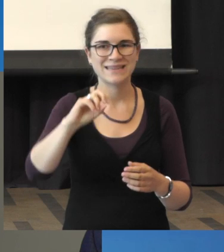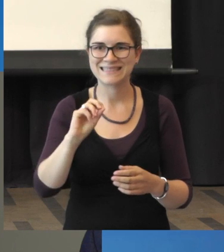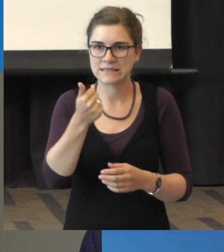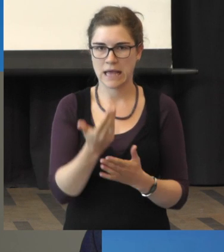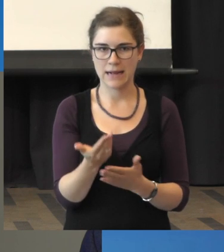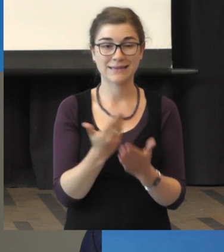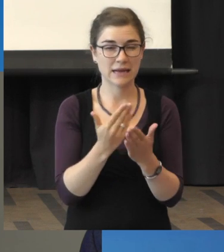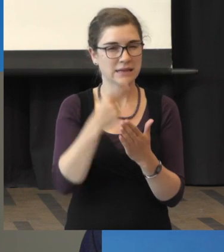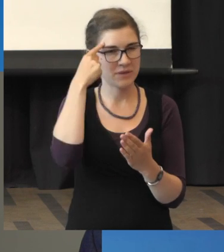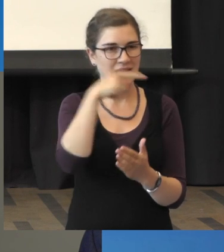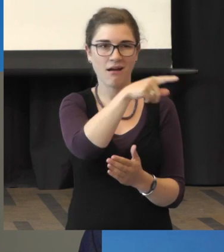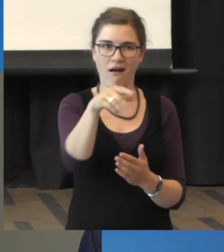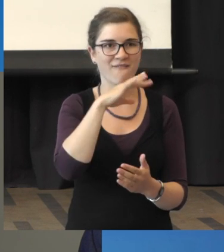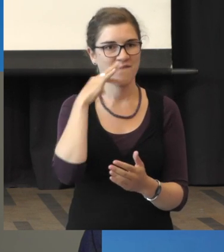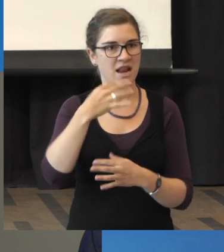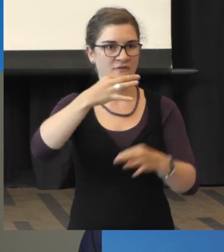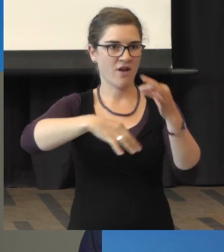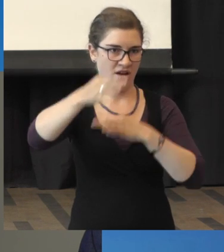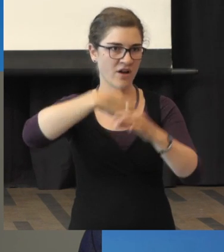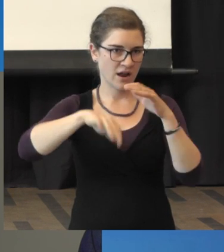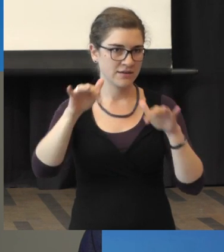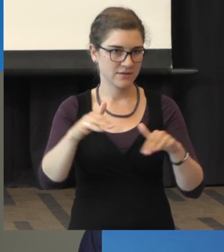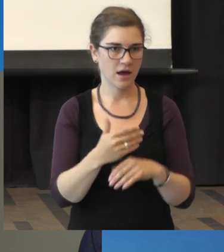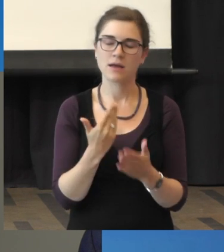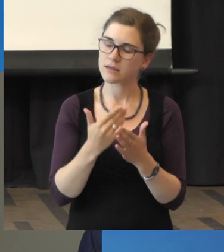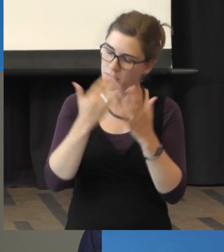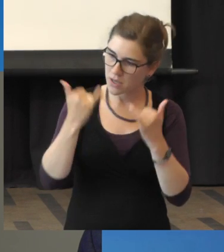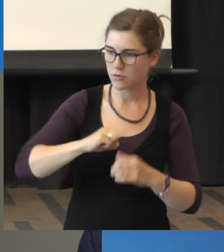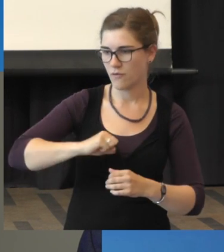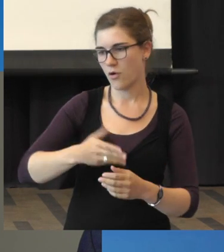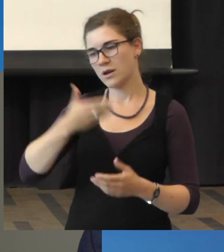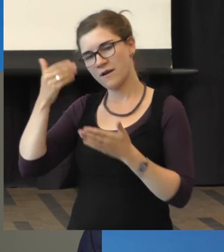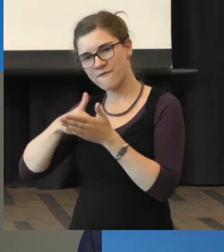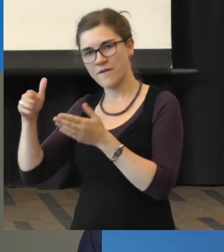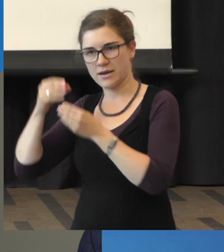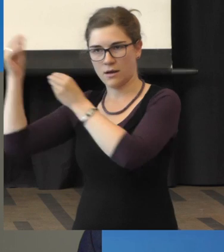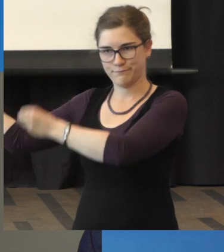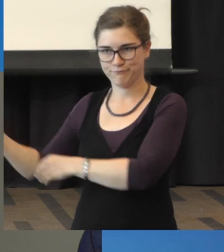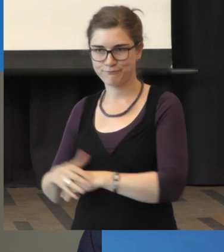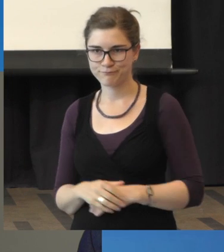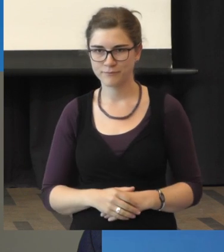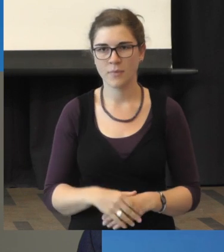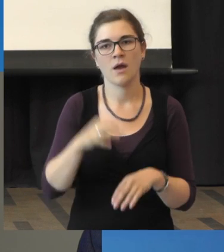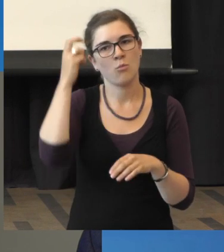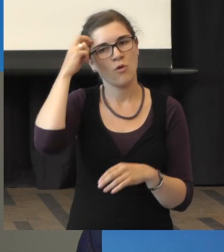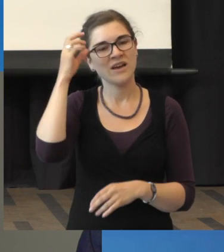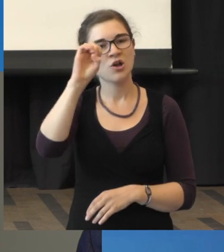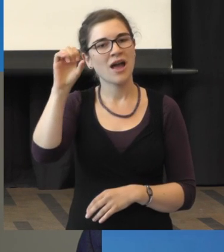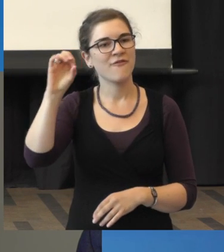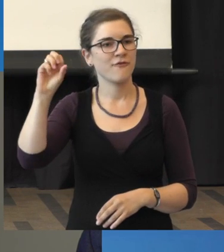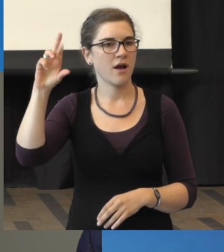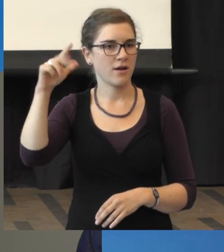werden auch von Ihnen nachher kommen und gebe das Mikro an Professor Effert, damit er mit seinem kurzen,